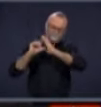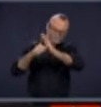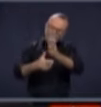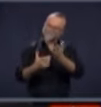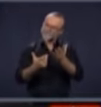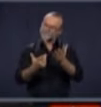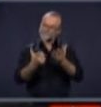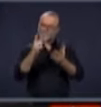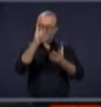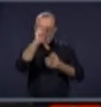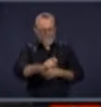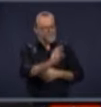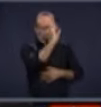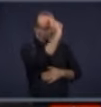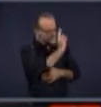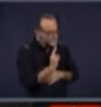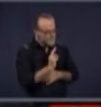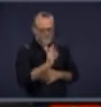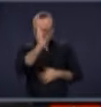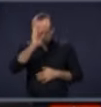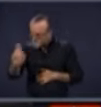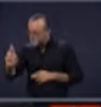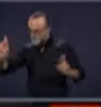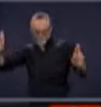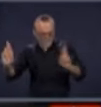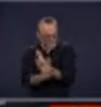encore que c'est une question de respect.